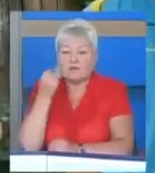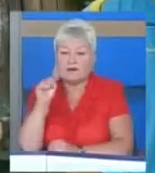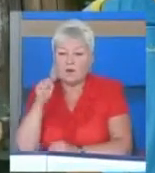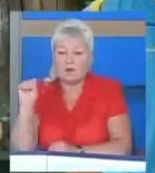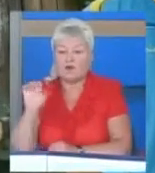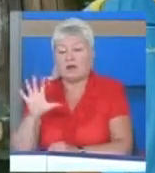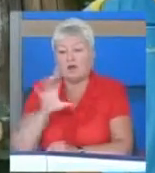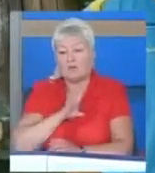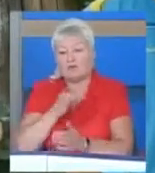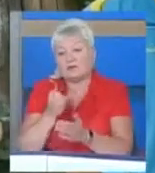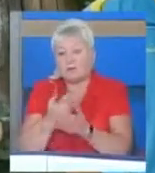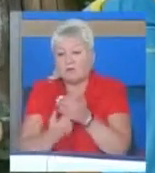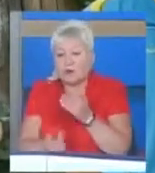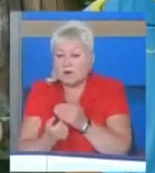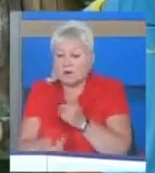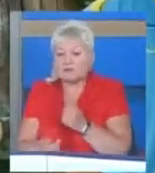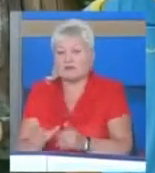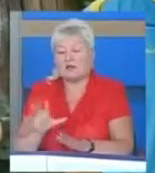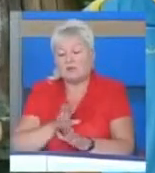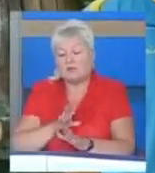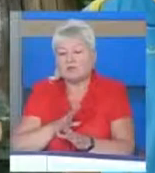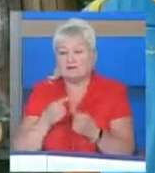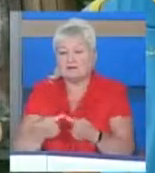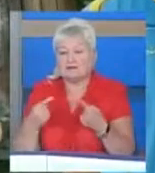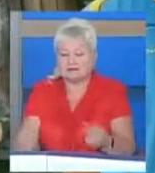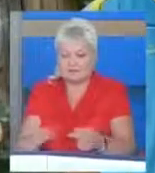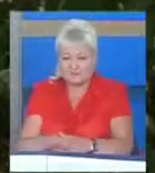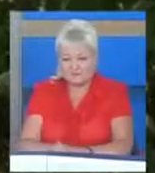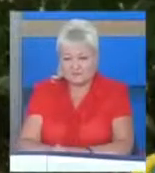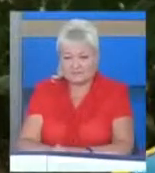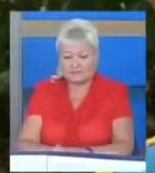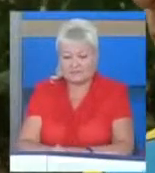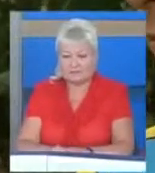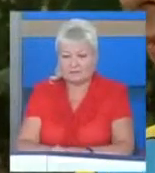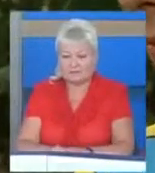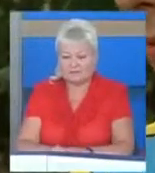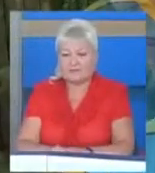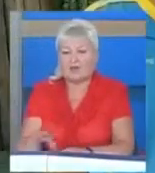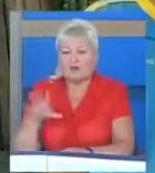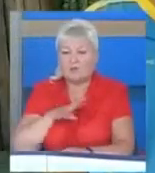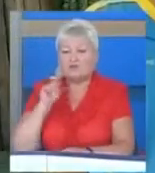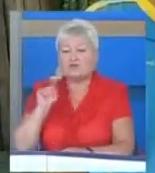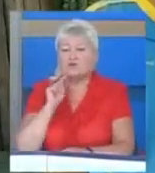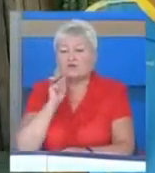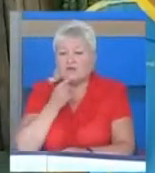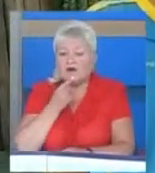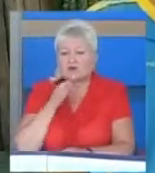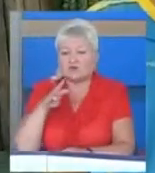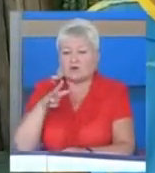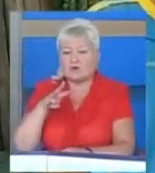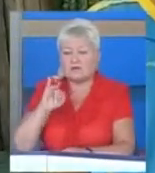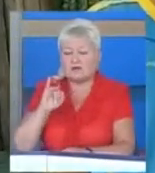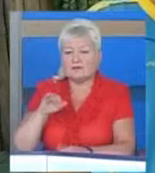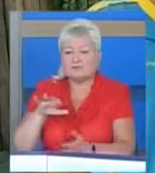і поразки. Всього було. Було тоді важко, тому що ми займалися,